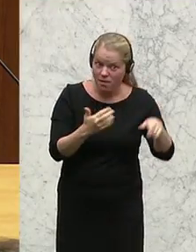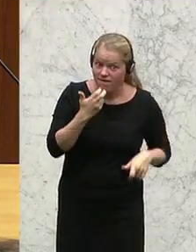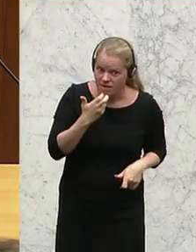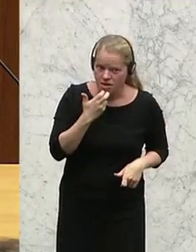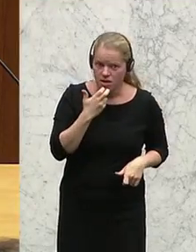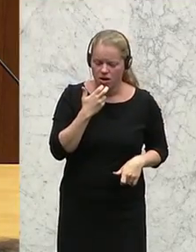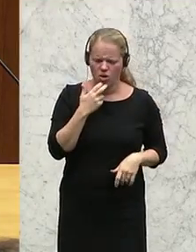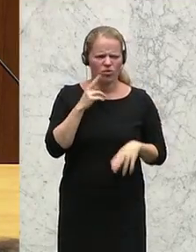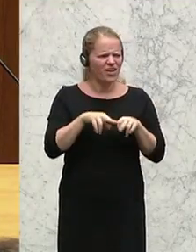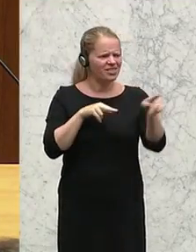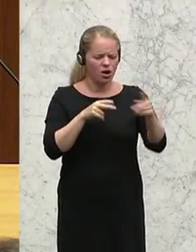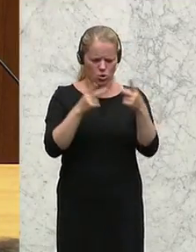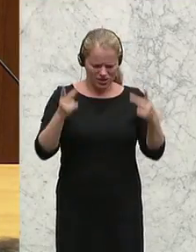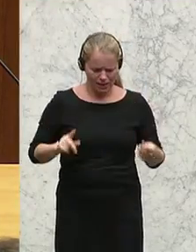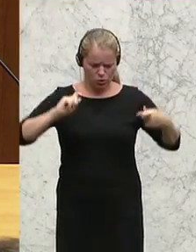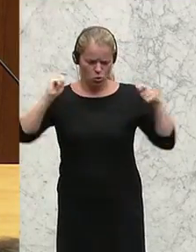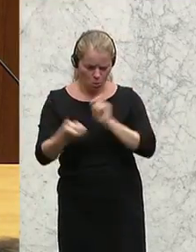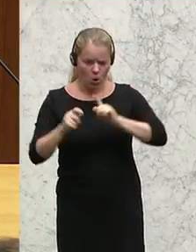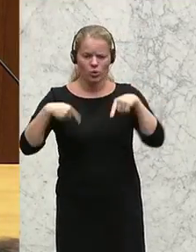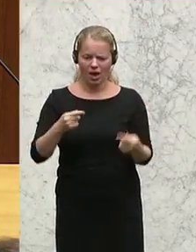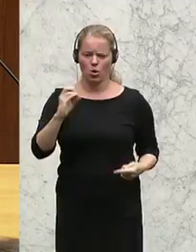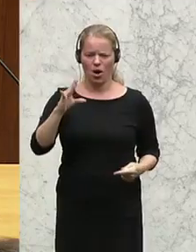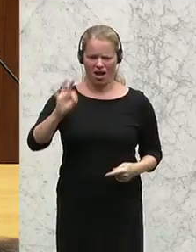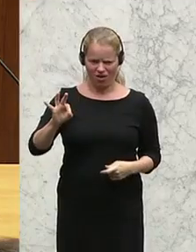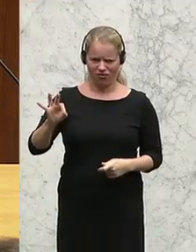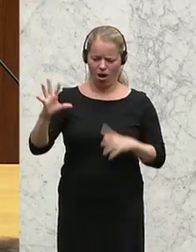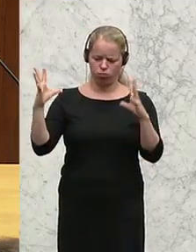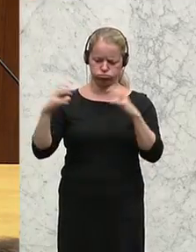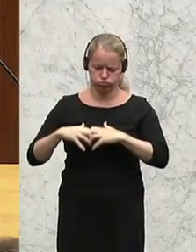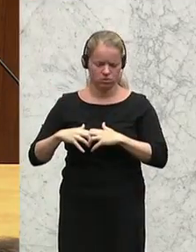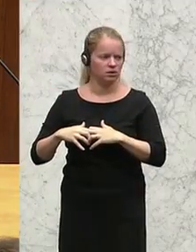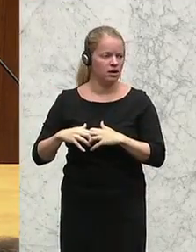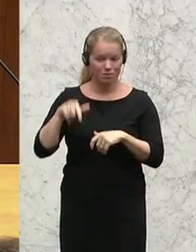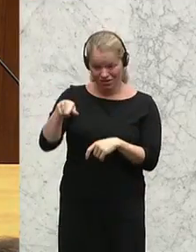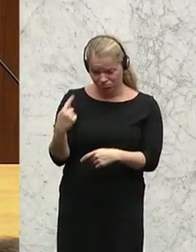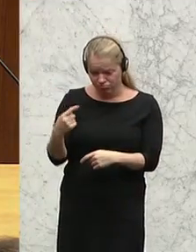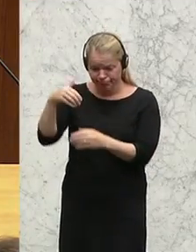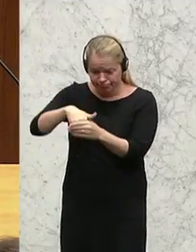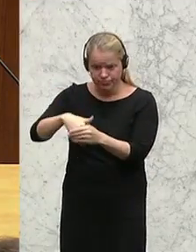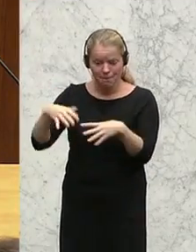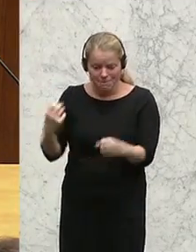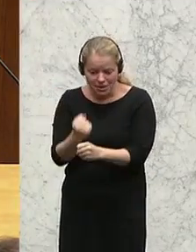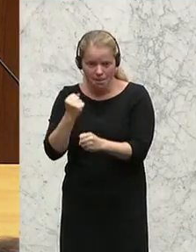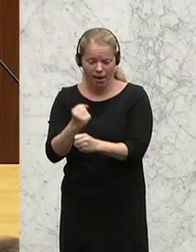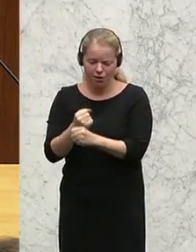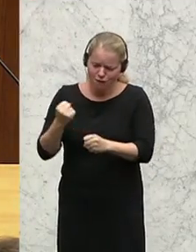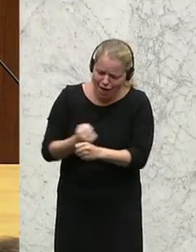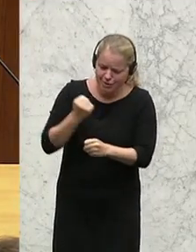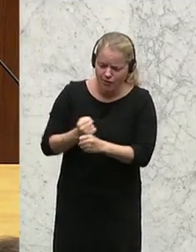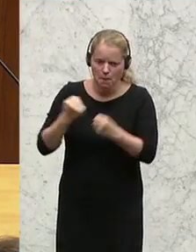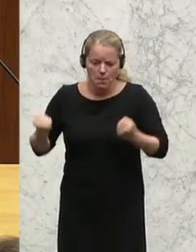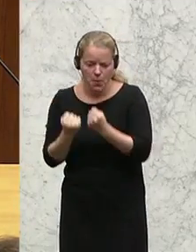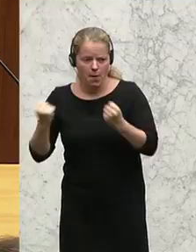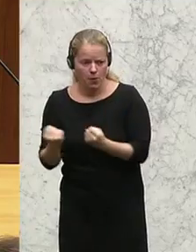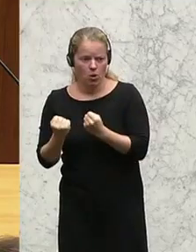das zur Zerschlagung des ORF führt, wo dort fleißige Mitarbeiterinnen und Mitarbeiter sich tagtäglich bemühen, und wo das ein Schlag ins